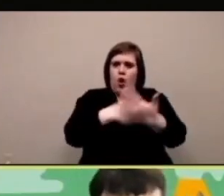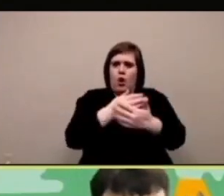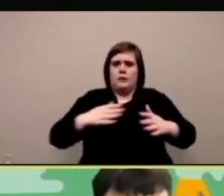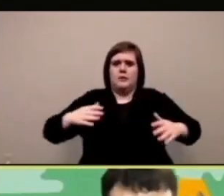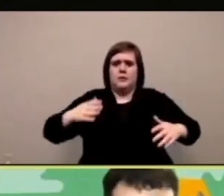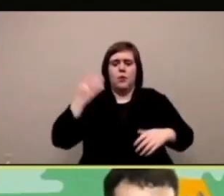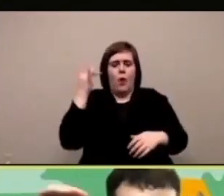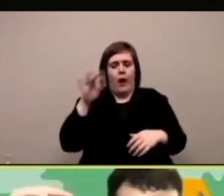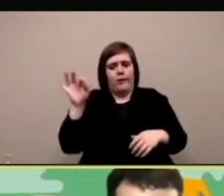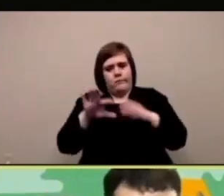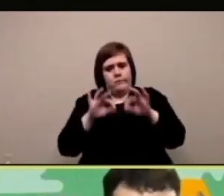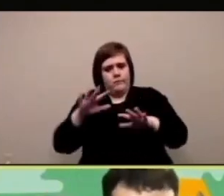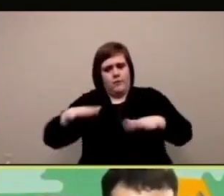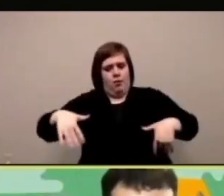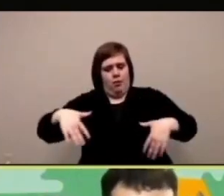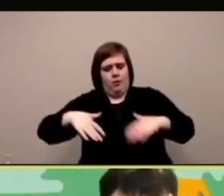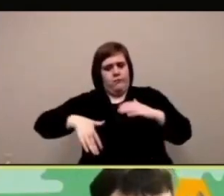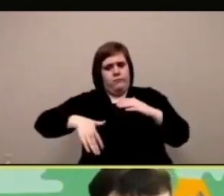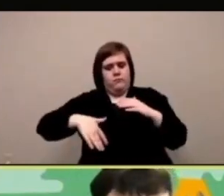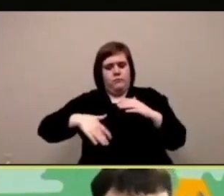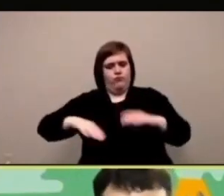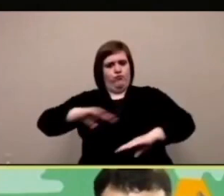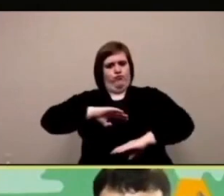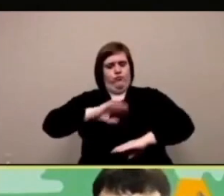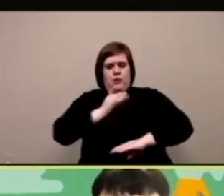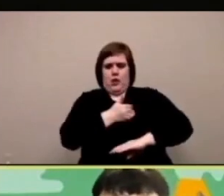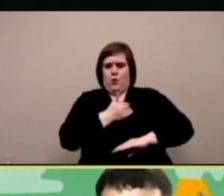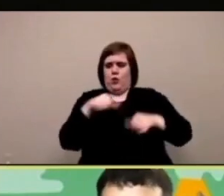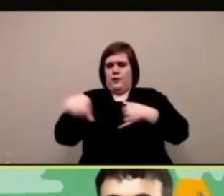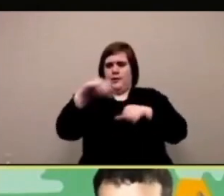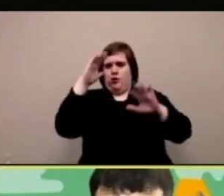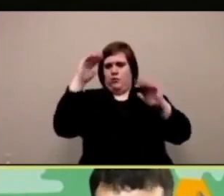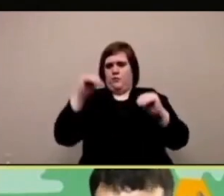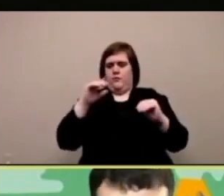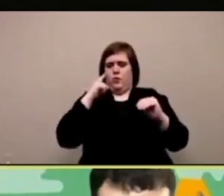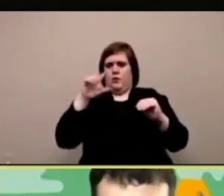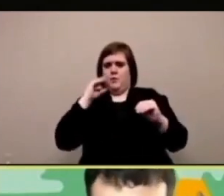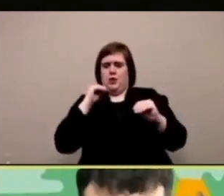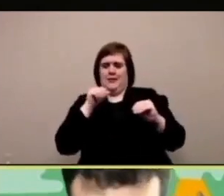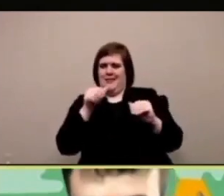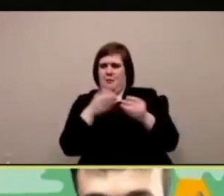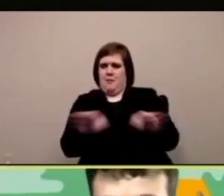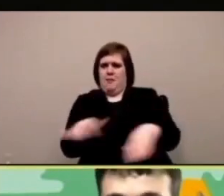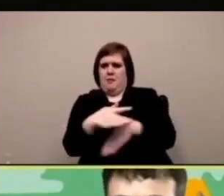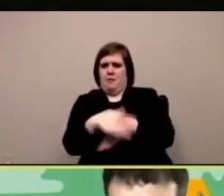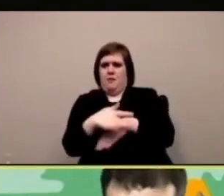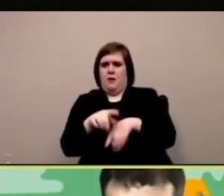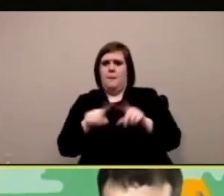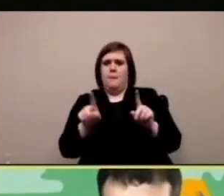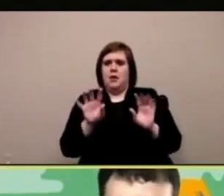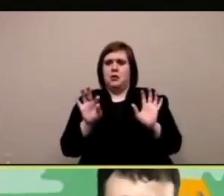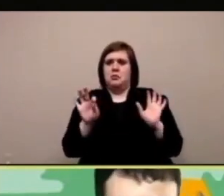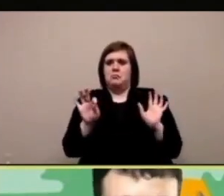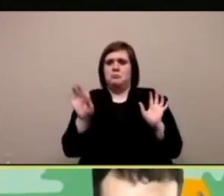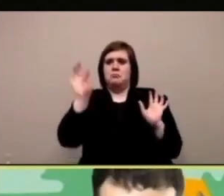temporale per vedere se potete tentare non è che vogliamo che questo sia disseminato